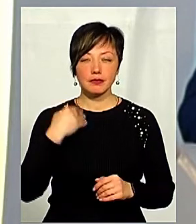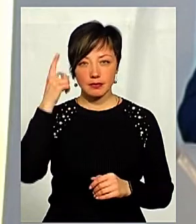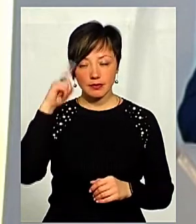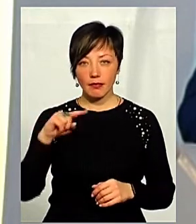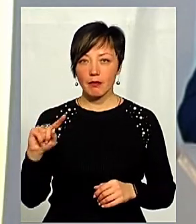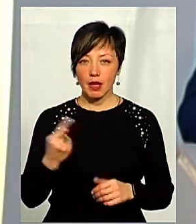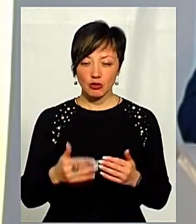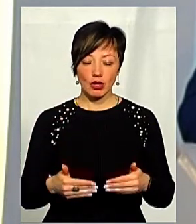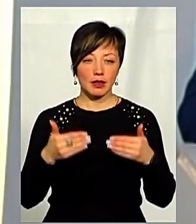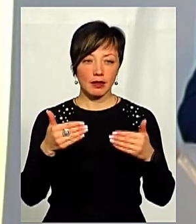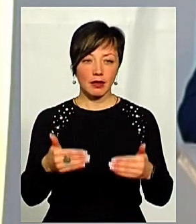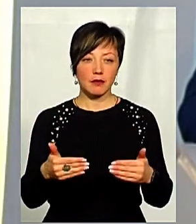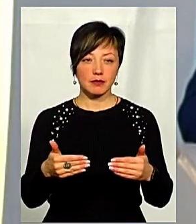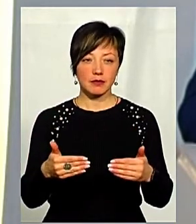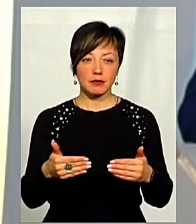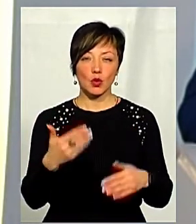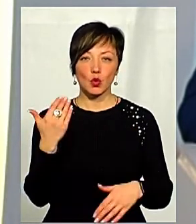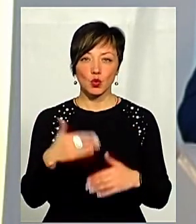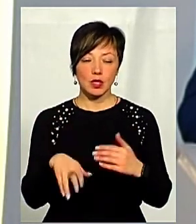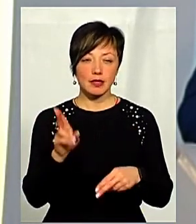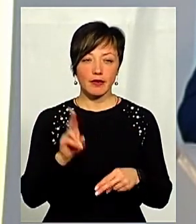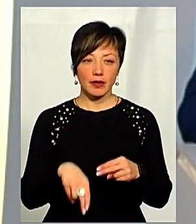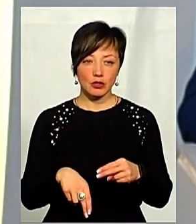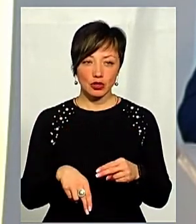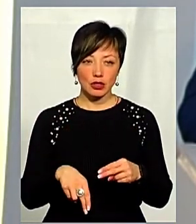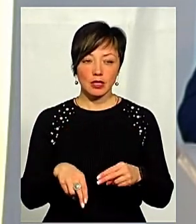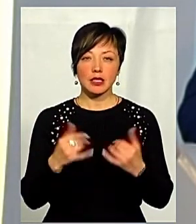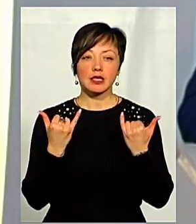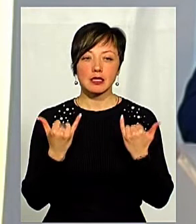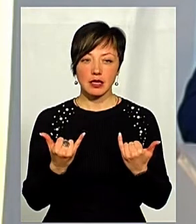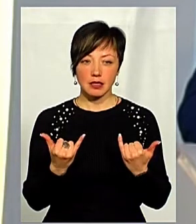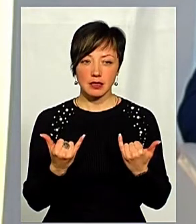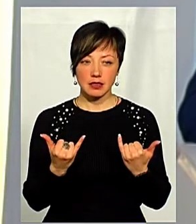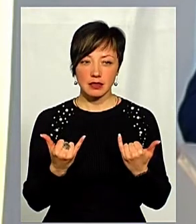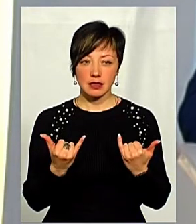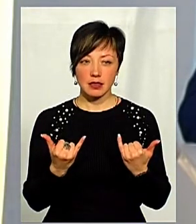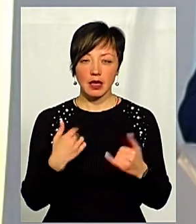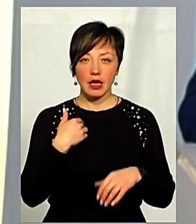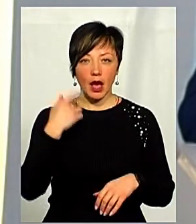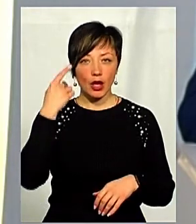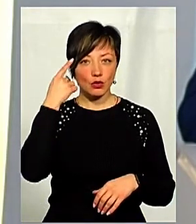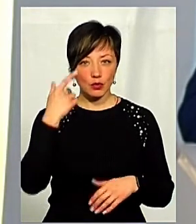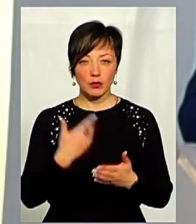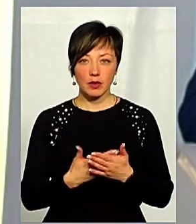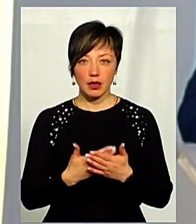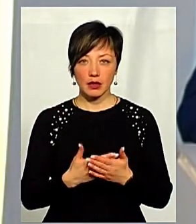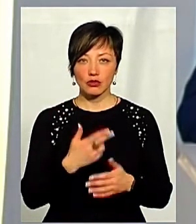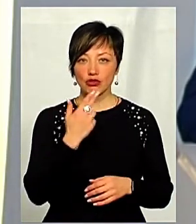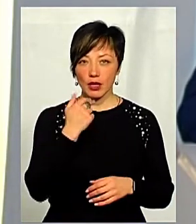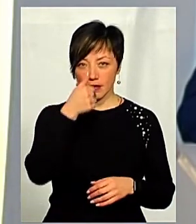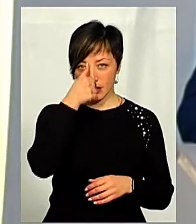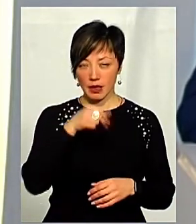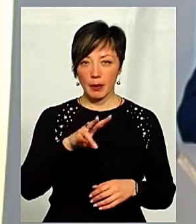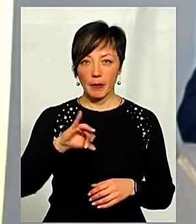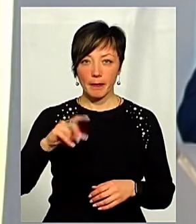відомо, перший етап процедуру вже завершений. І зараз, я думаю, що десь так приблизно на червень,